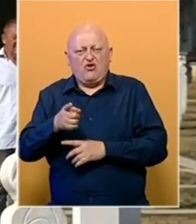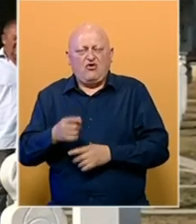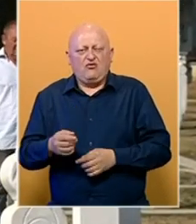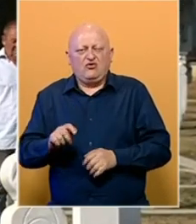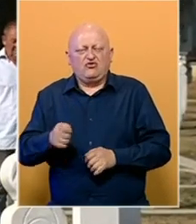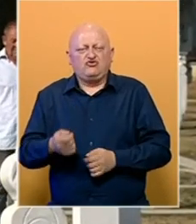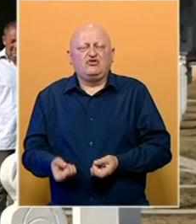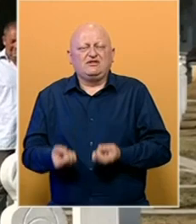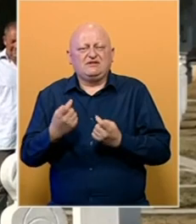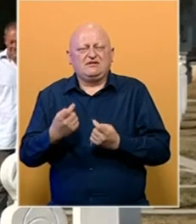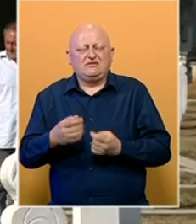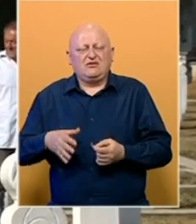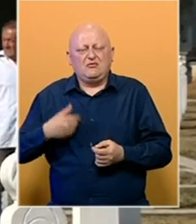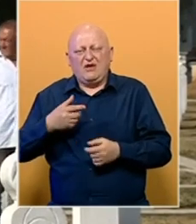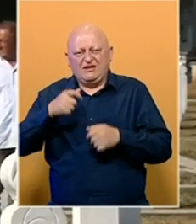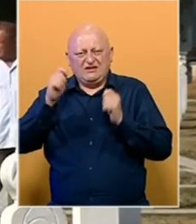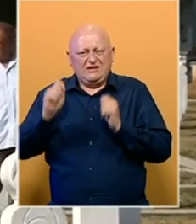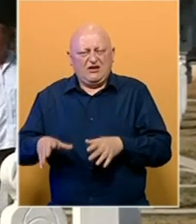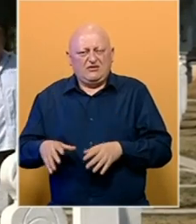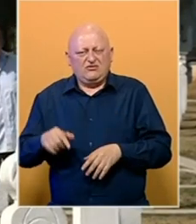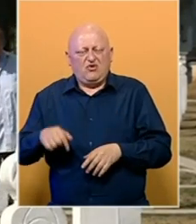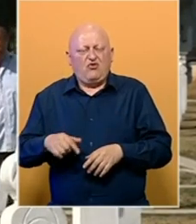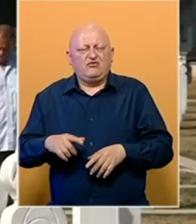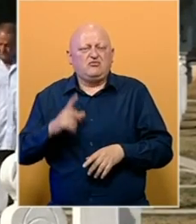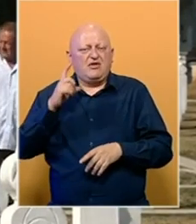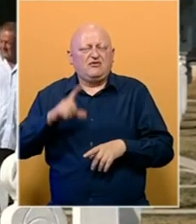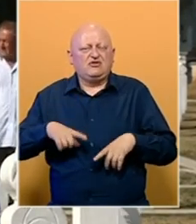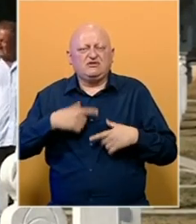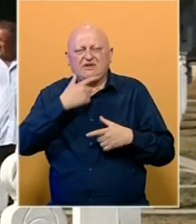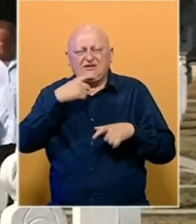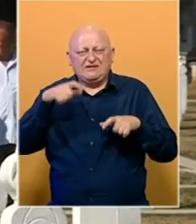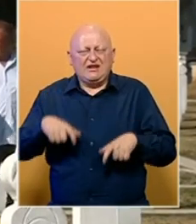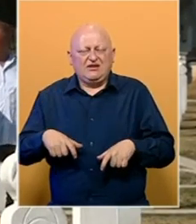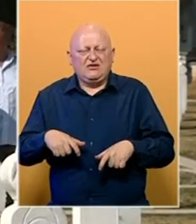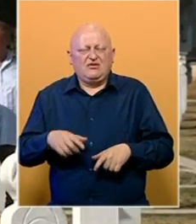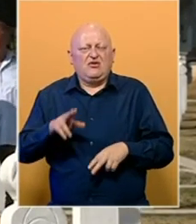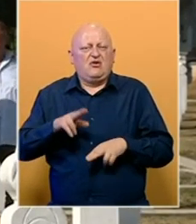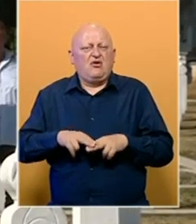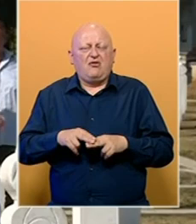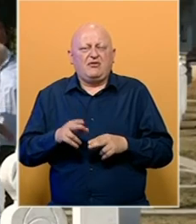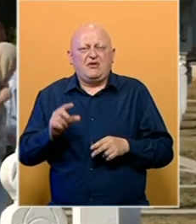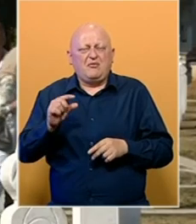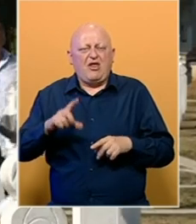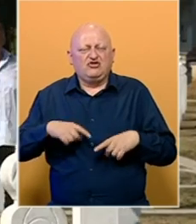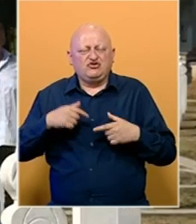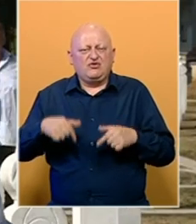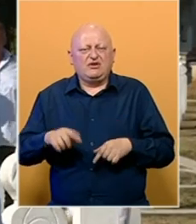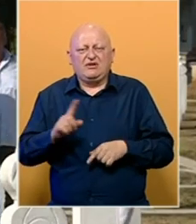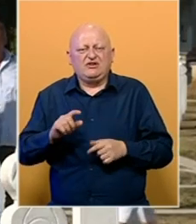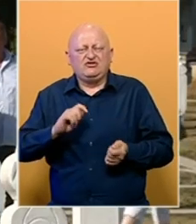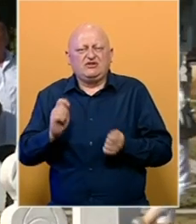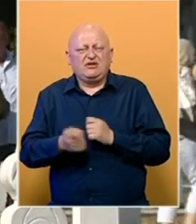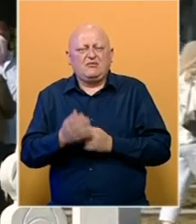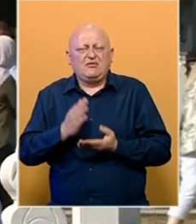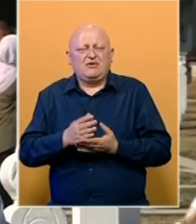ovog ključkog sela. Mladi su ga napustili. Ovdje danas uglavnom žive stariji. Iako je ostalo malo života u ovdje, ništa ne mjenja